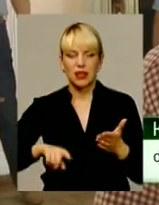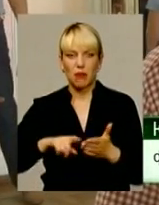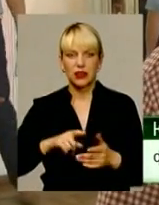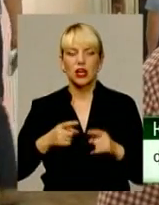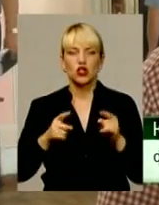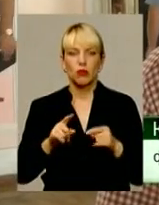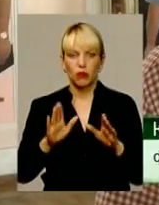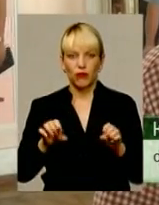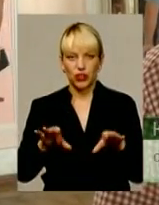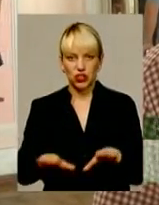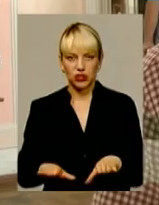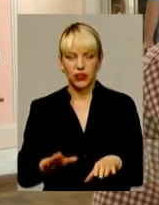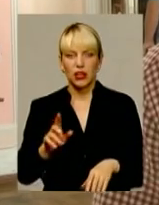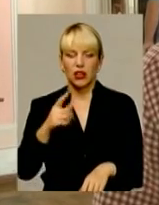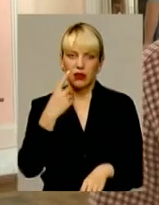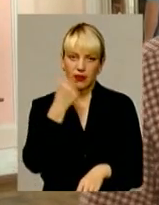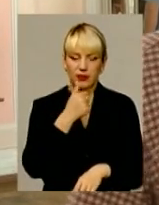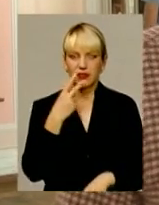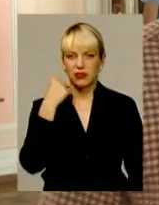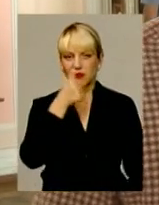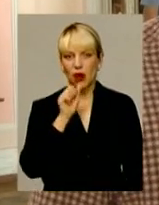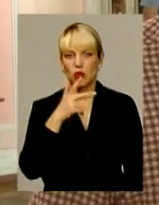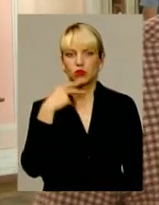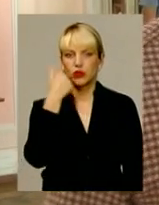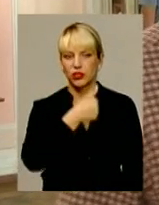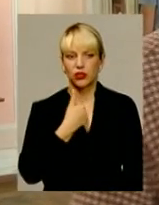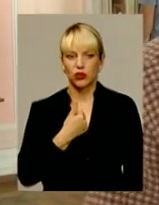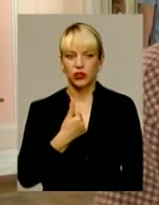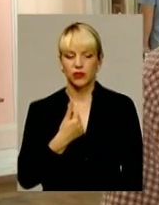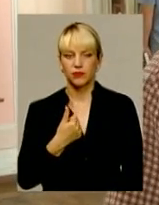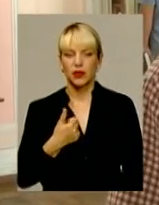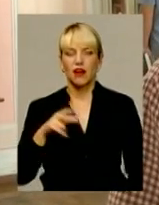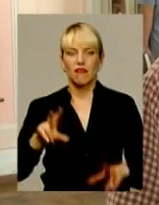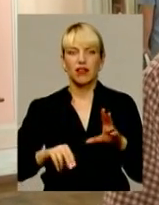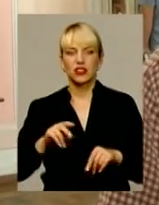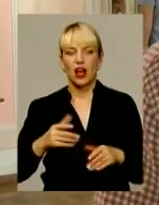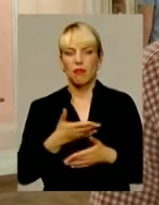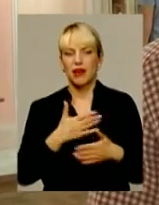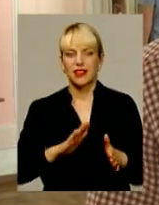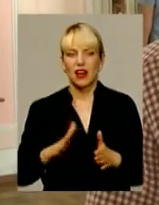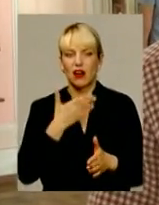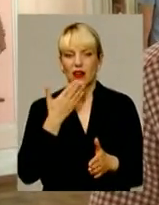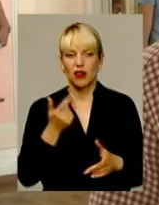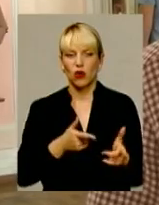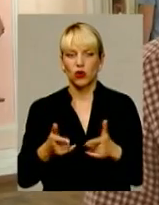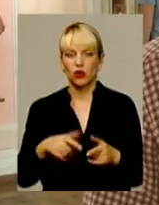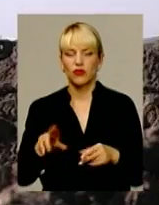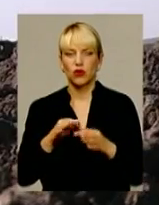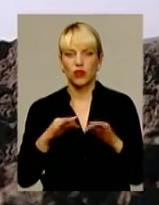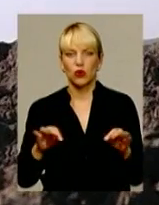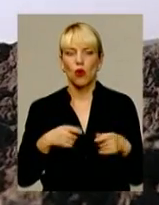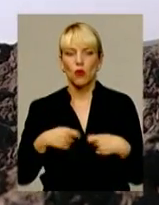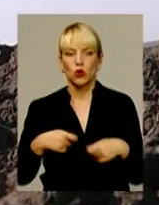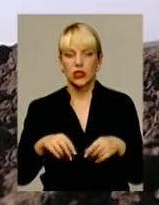вирішувати, хоча б рік, два, а може і три роки. Ми рахуємо, що ми не готові зараз до вільного продажу землі.